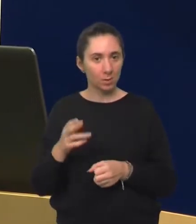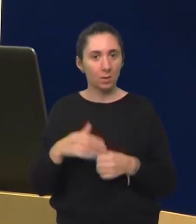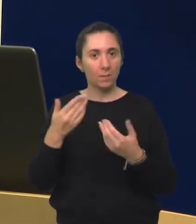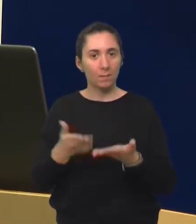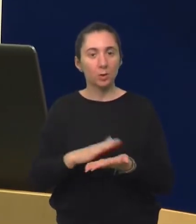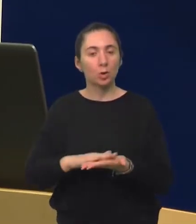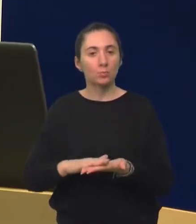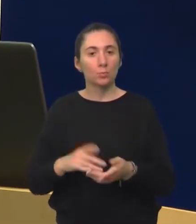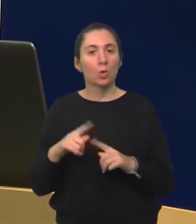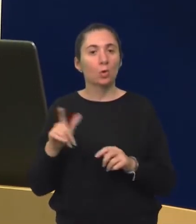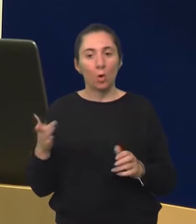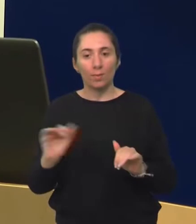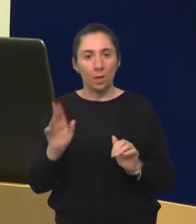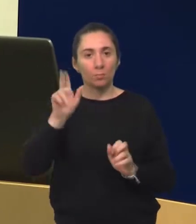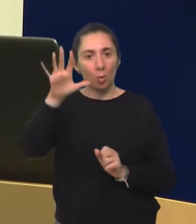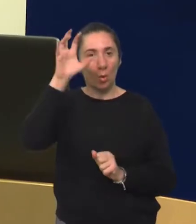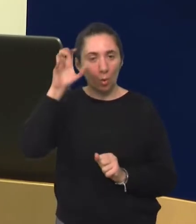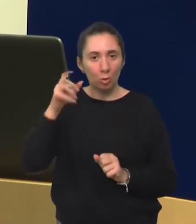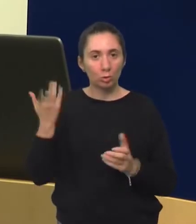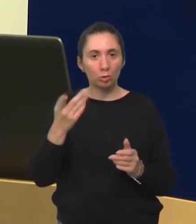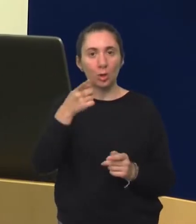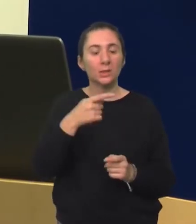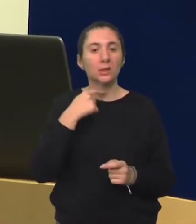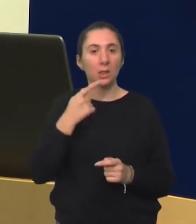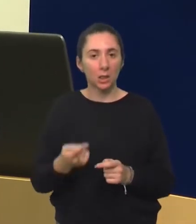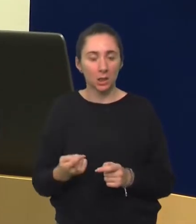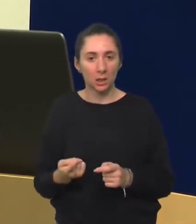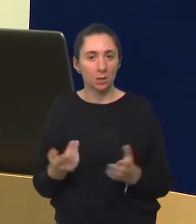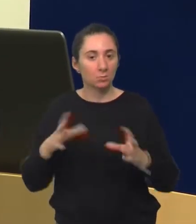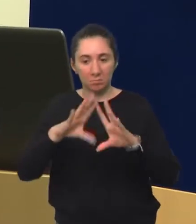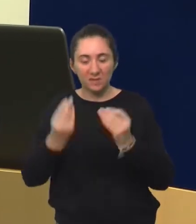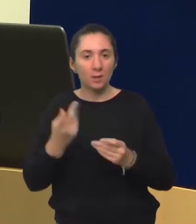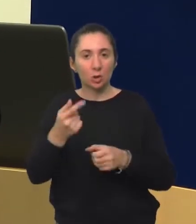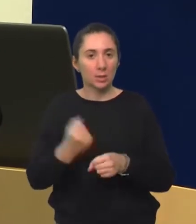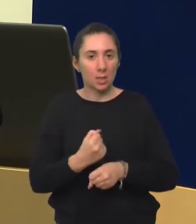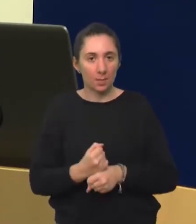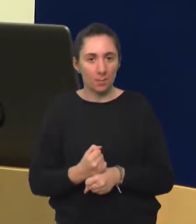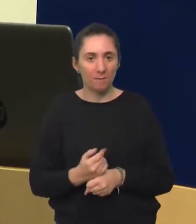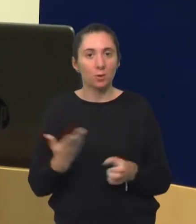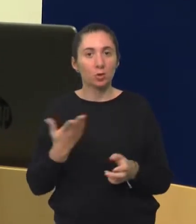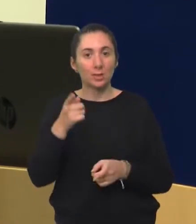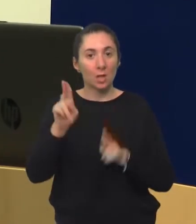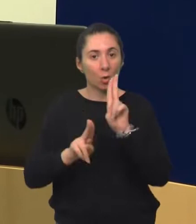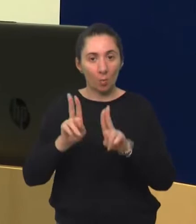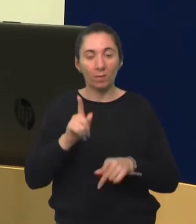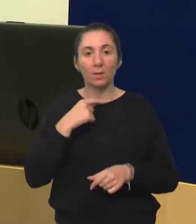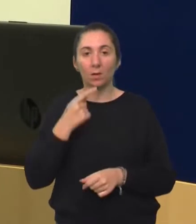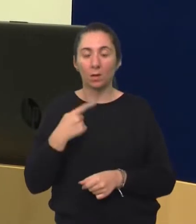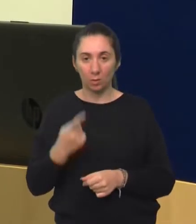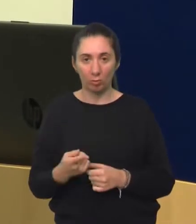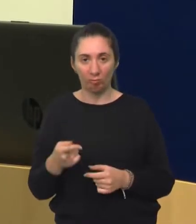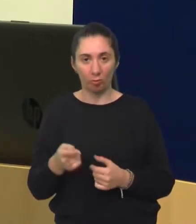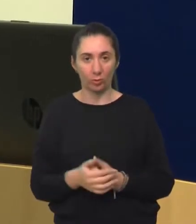plodno tlo jer će dijete moći percipirati to što ste vi zapravo sve skupa odradili i to što ste mu komentirali i govorili.